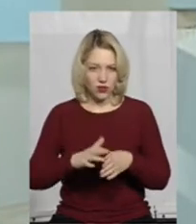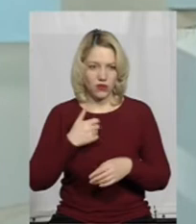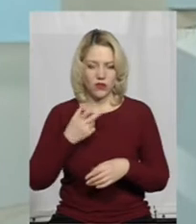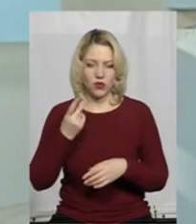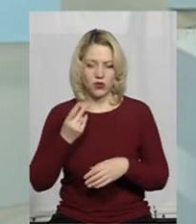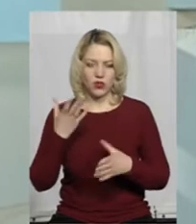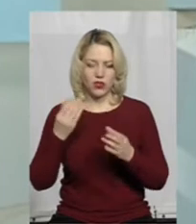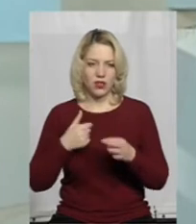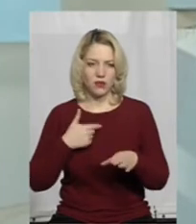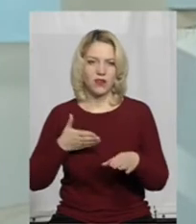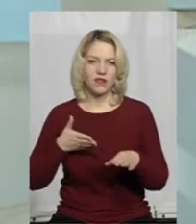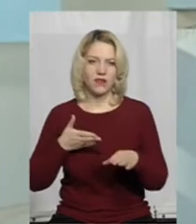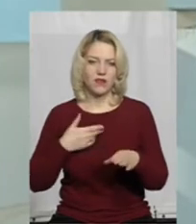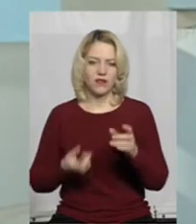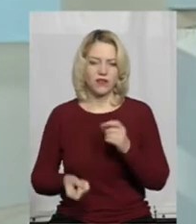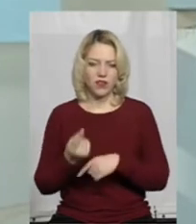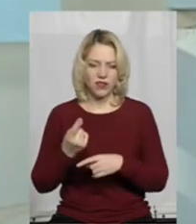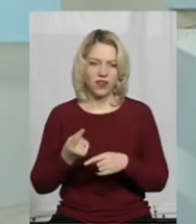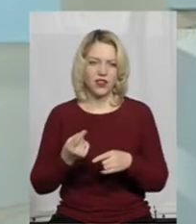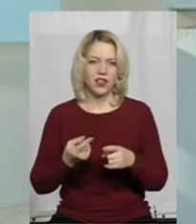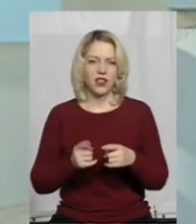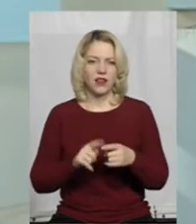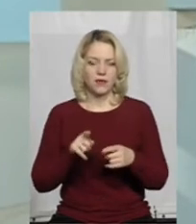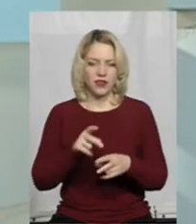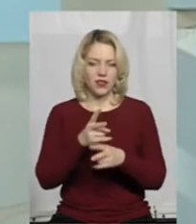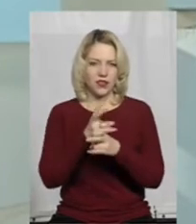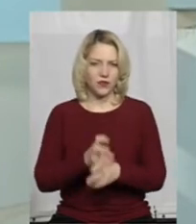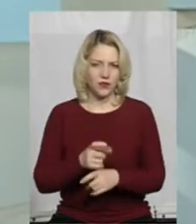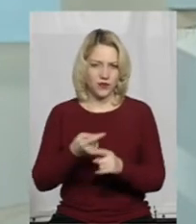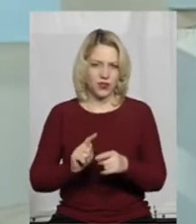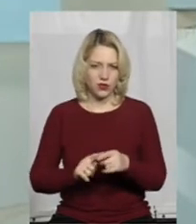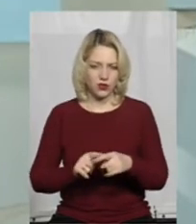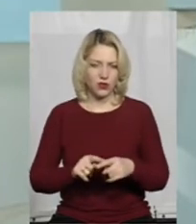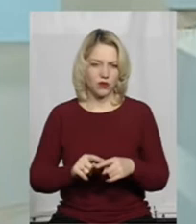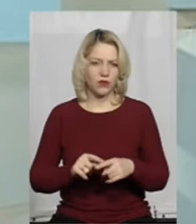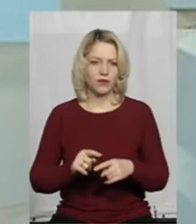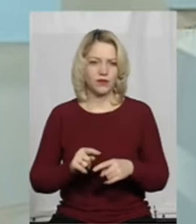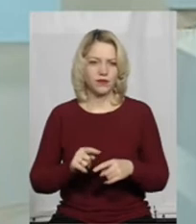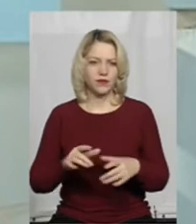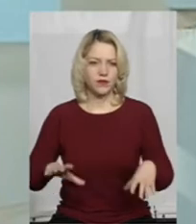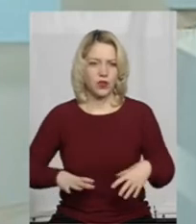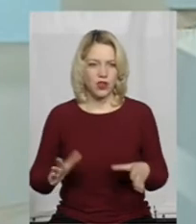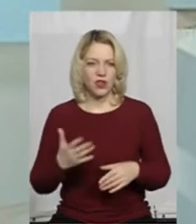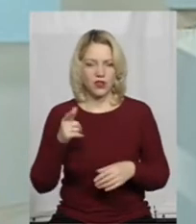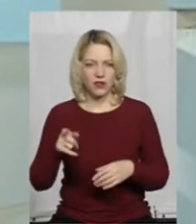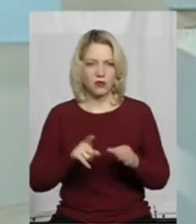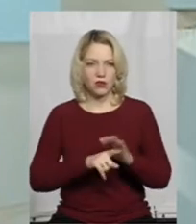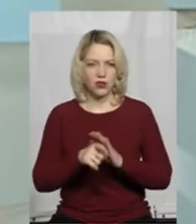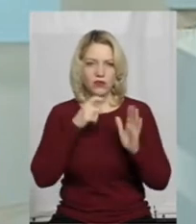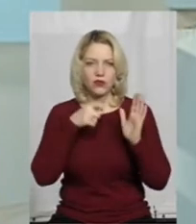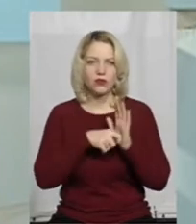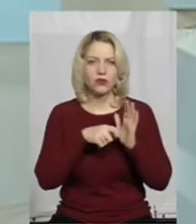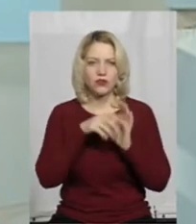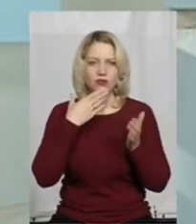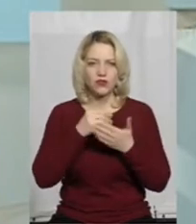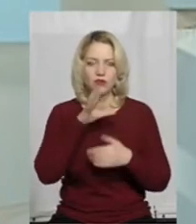виявили вже рештки того трупа в його господарстві, який він почав задовувати своїм